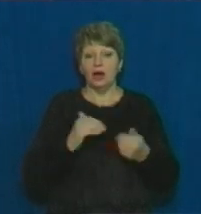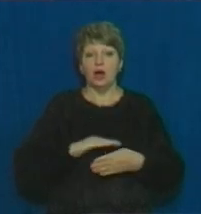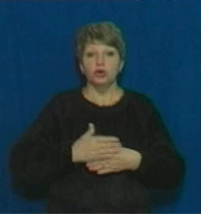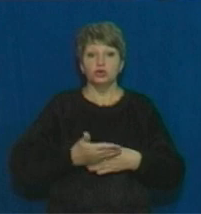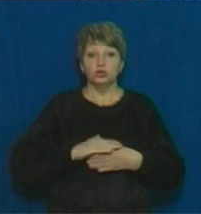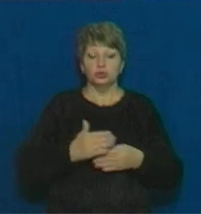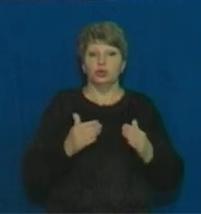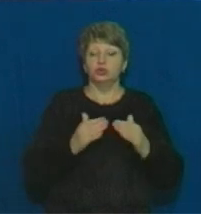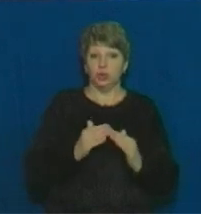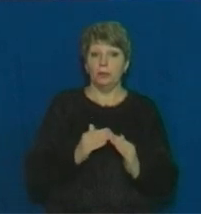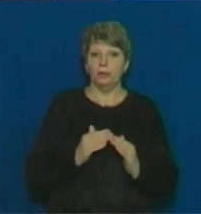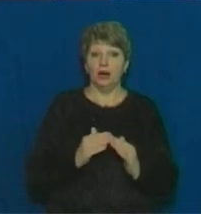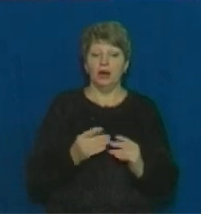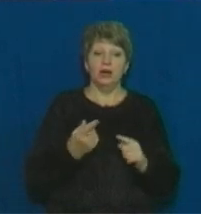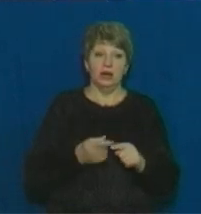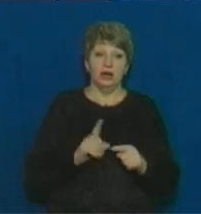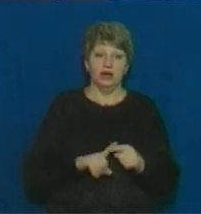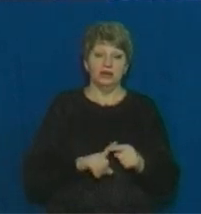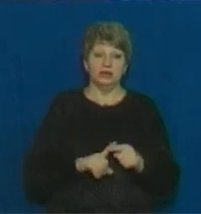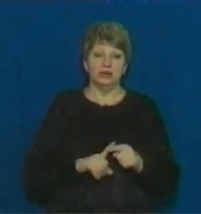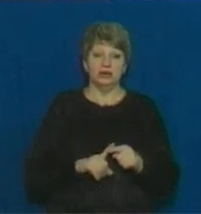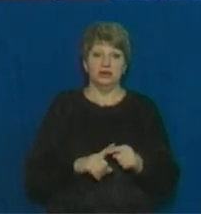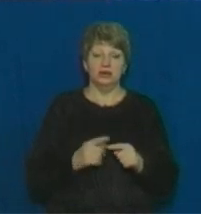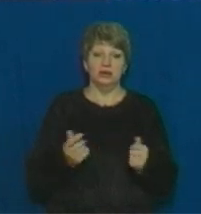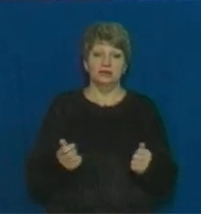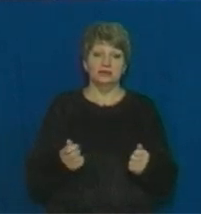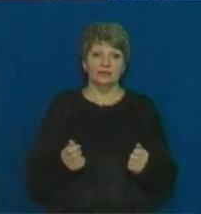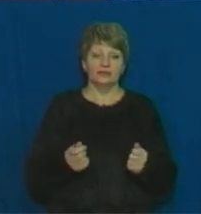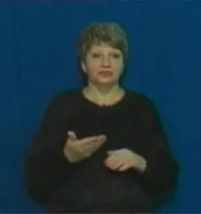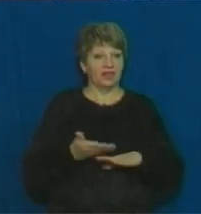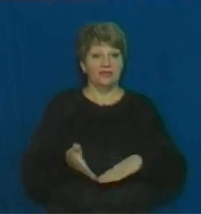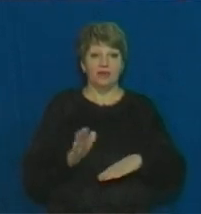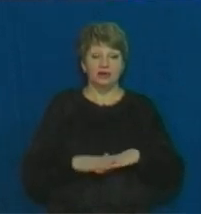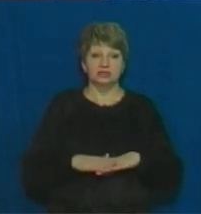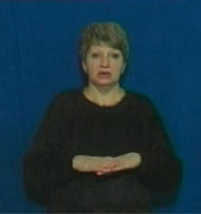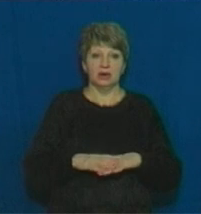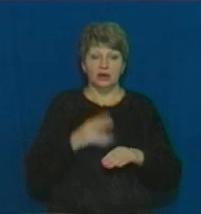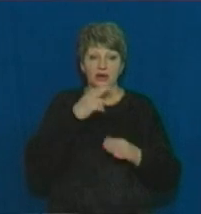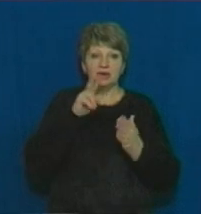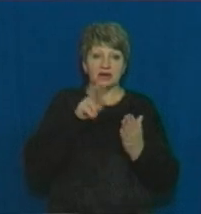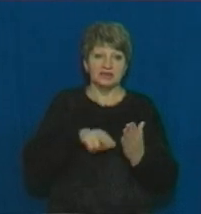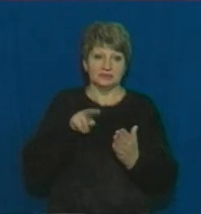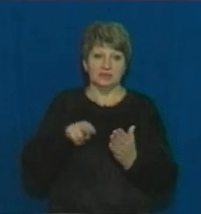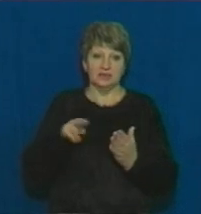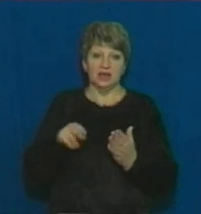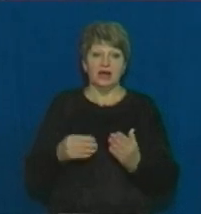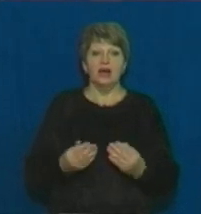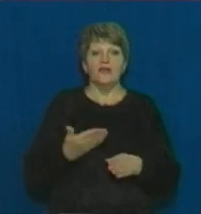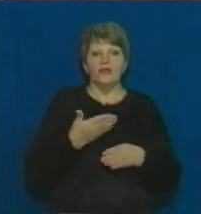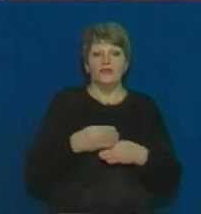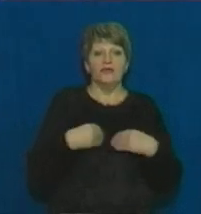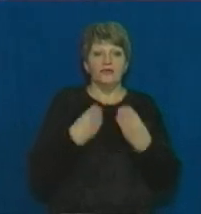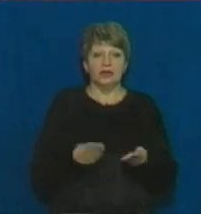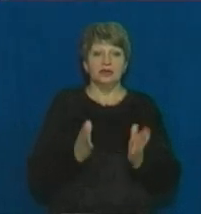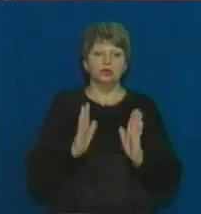вдома, і це малий екран на телефоні, і важко розглядіти щось. Видали тільки два